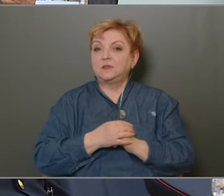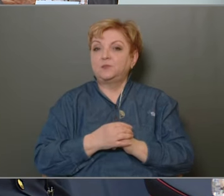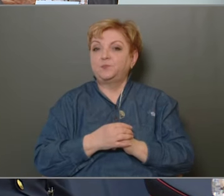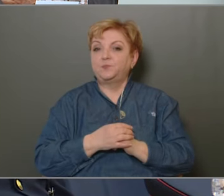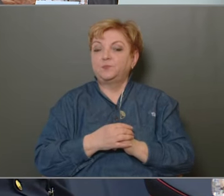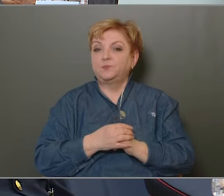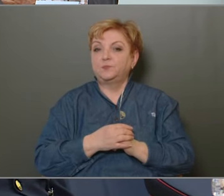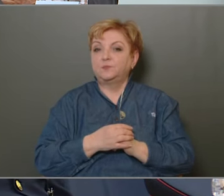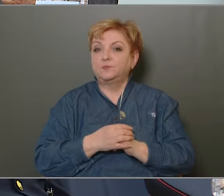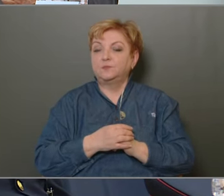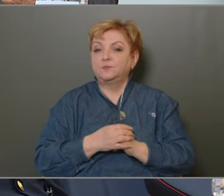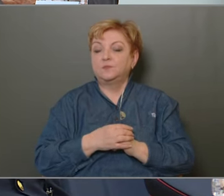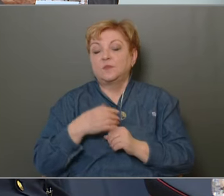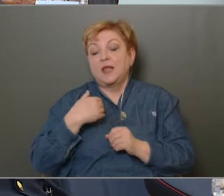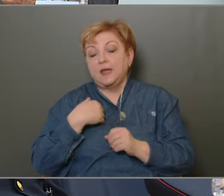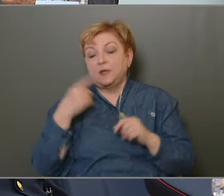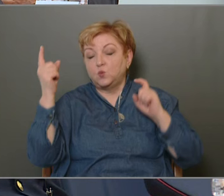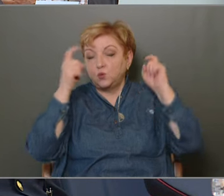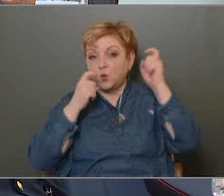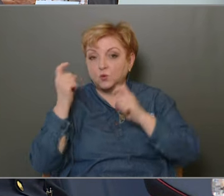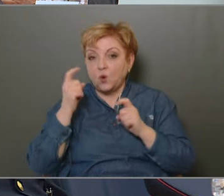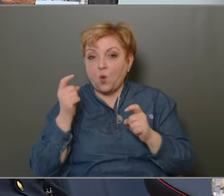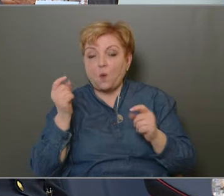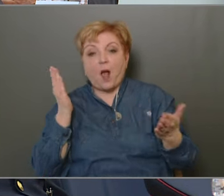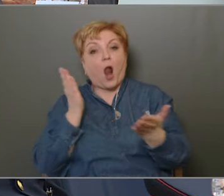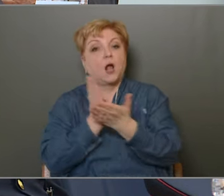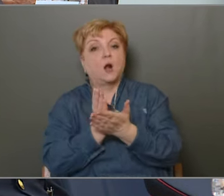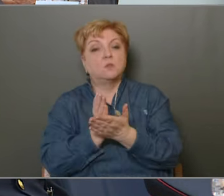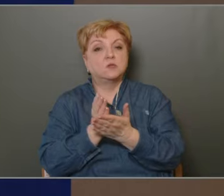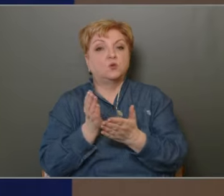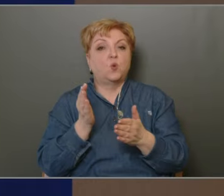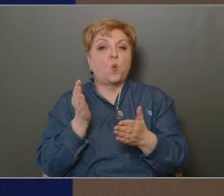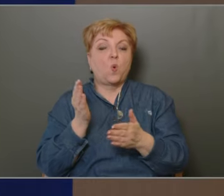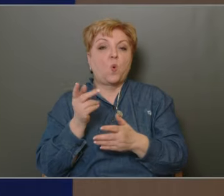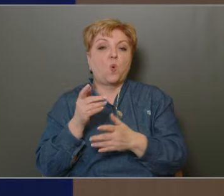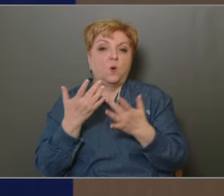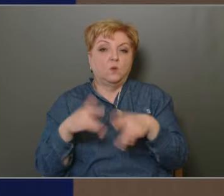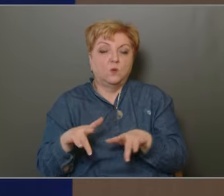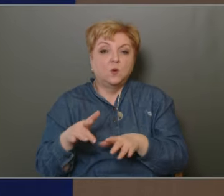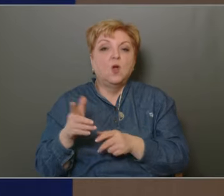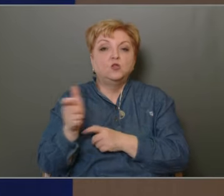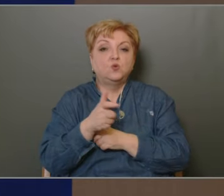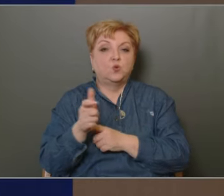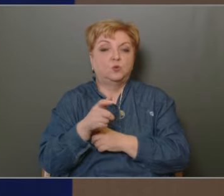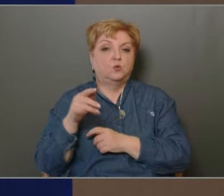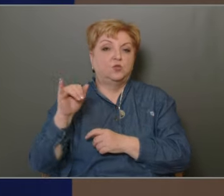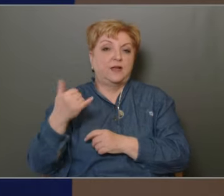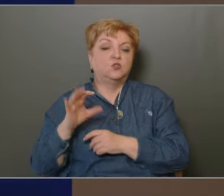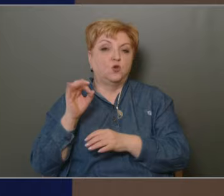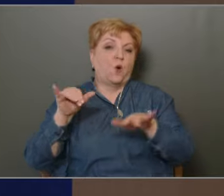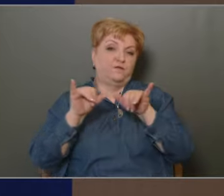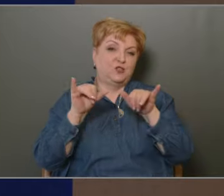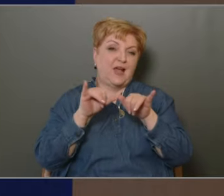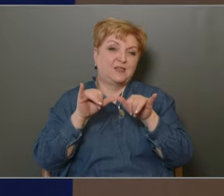Úgyhogy én úgy gondolom, hogy az alkalmazkodó képességből a tűzoltóság is jól